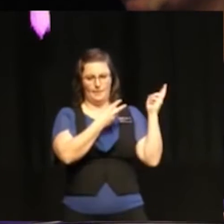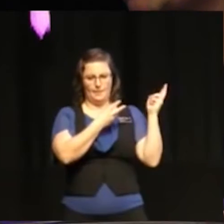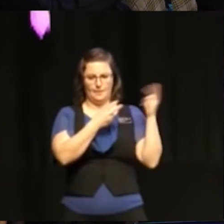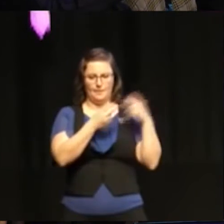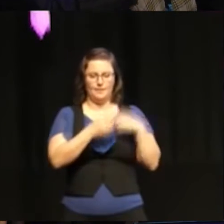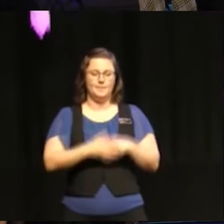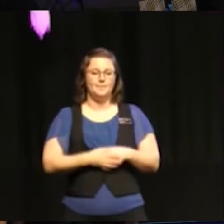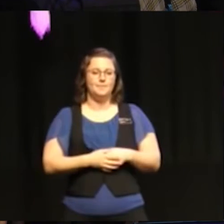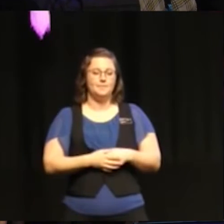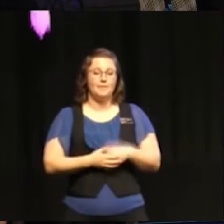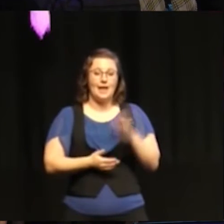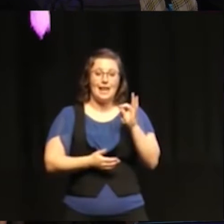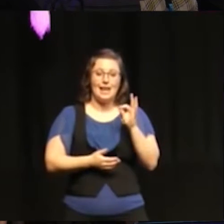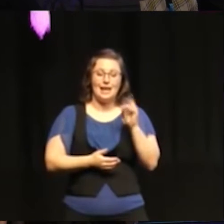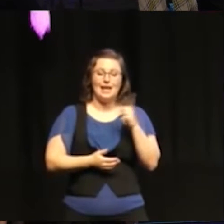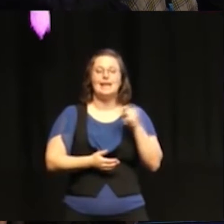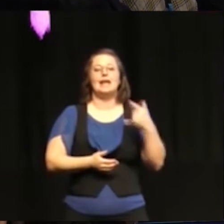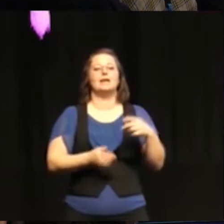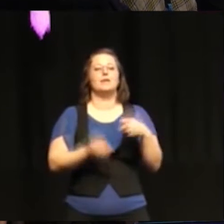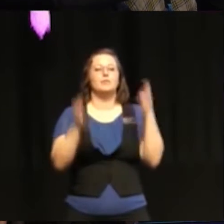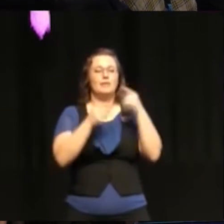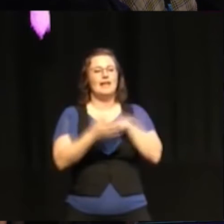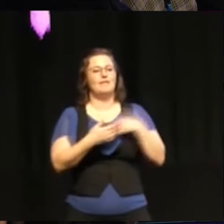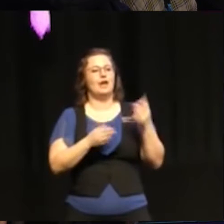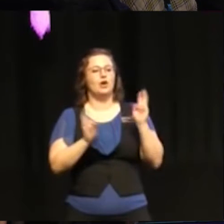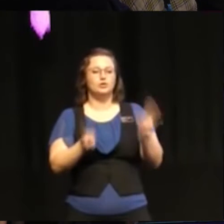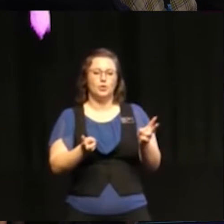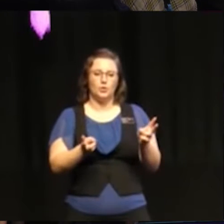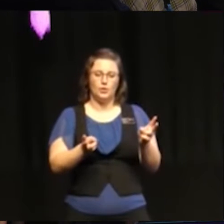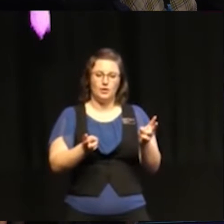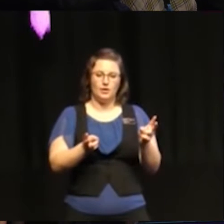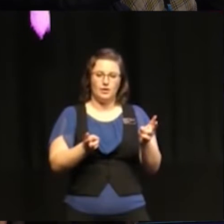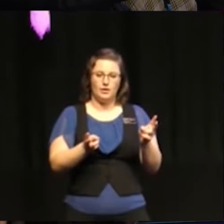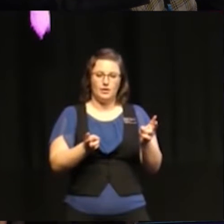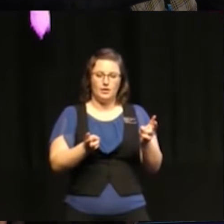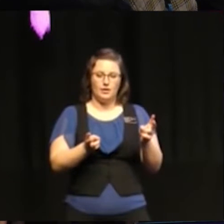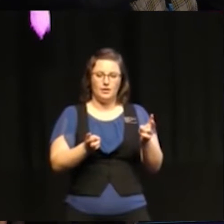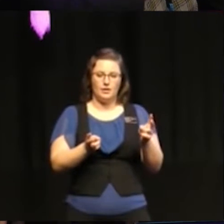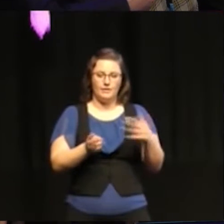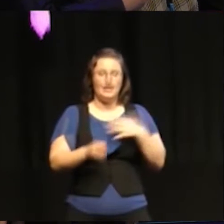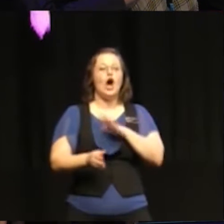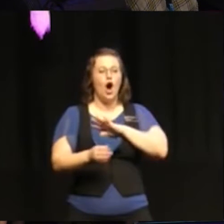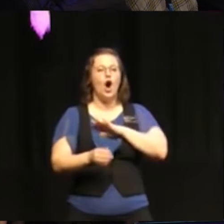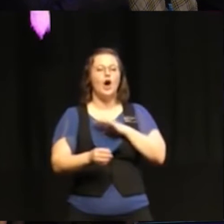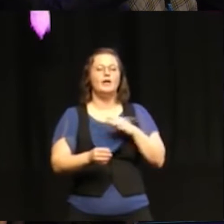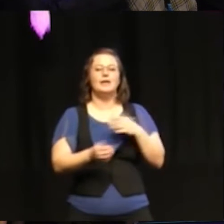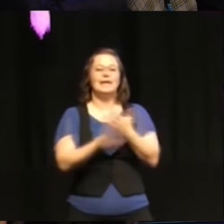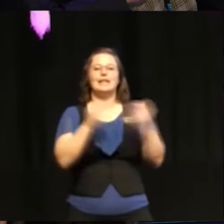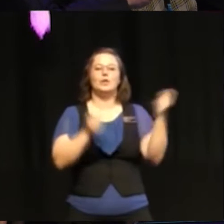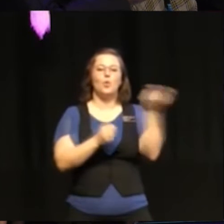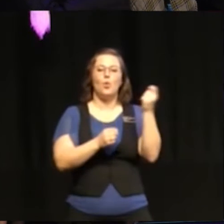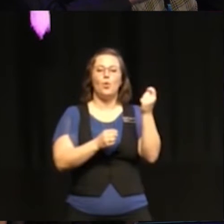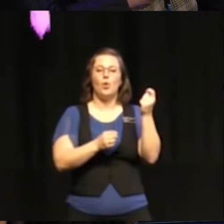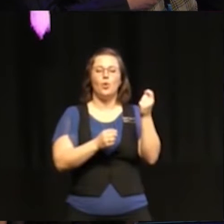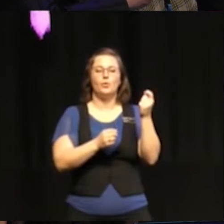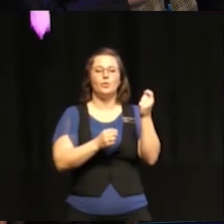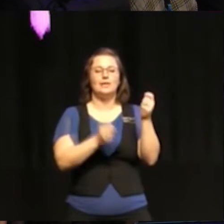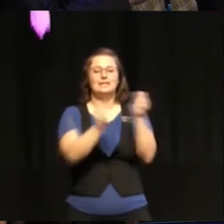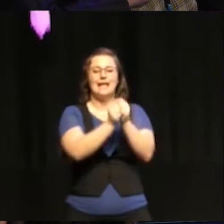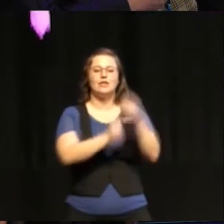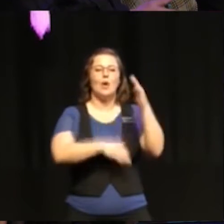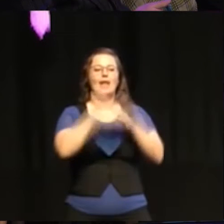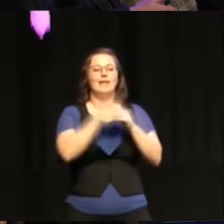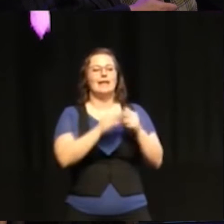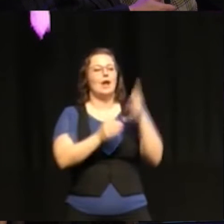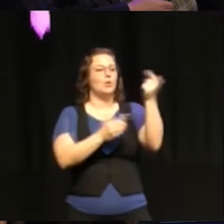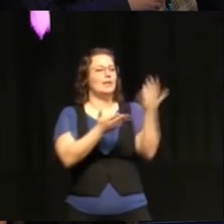att vi har någon sådan här organisation för att hantera frågorna som var utanför Sverige. Som du sa, för er som känner till politik